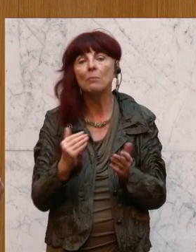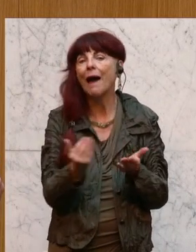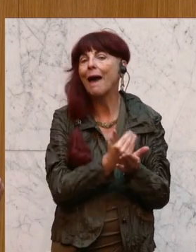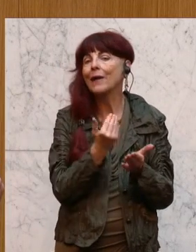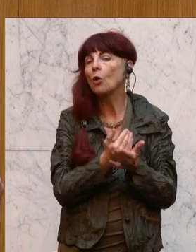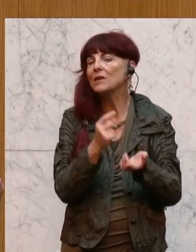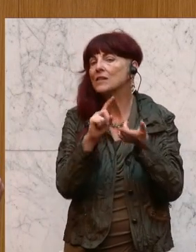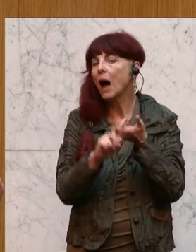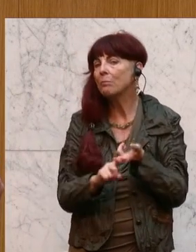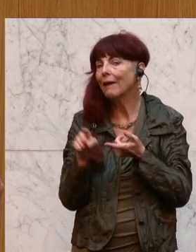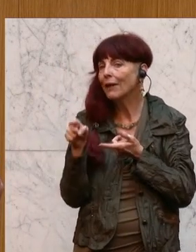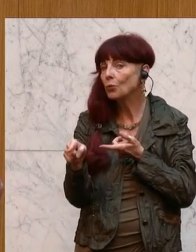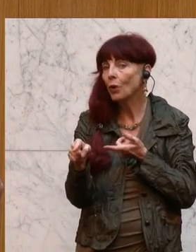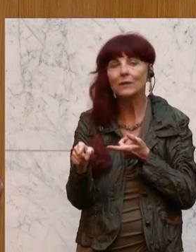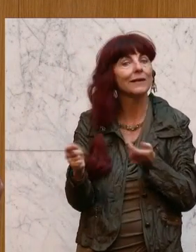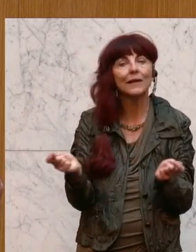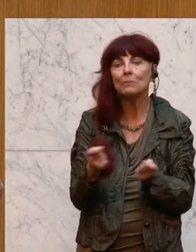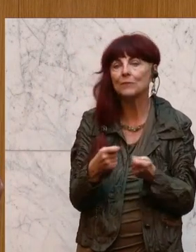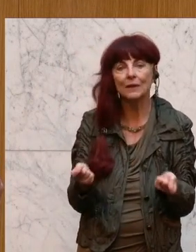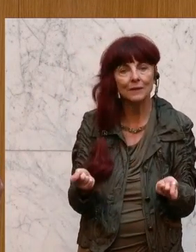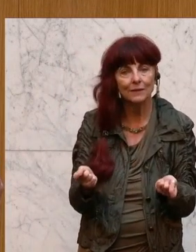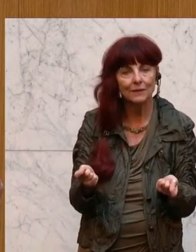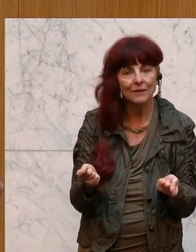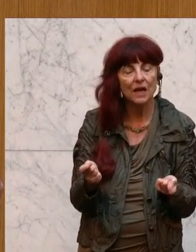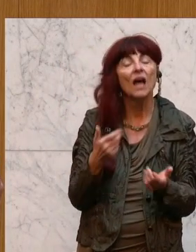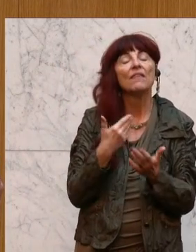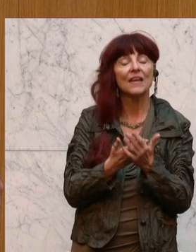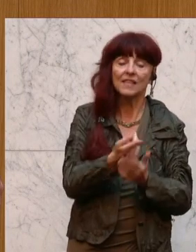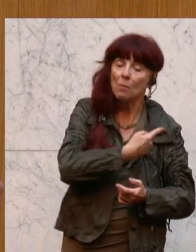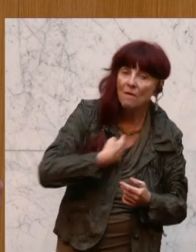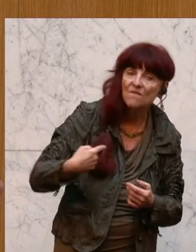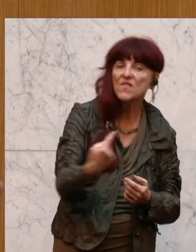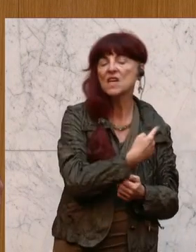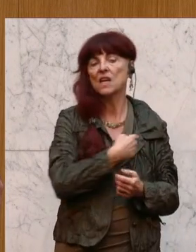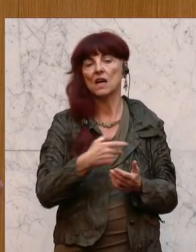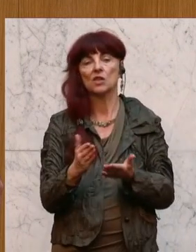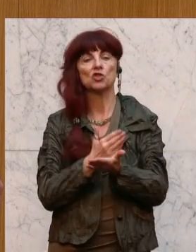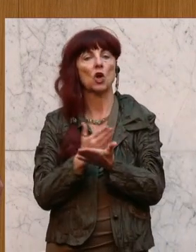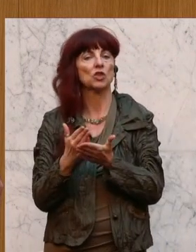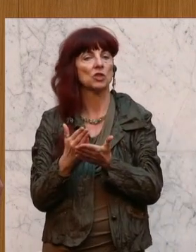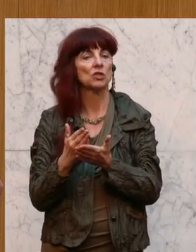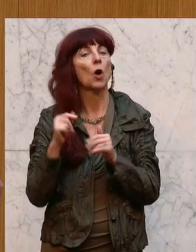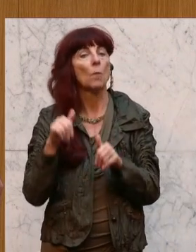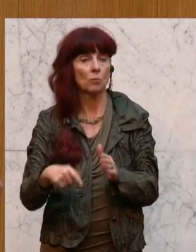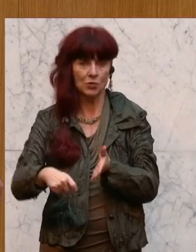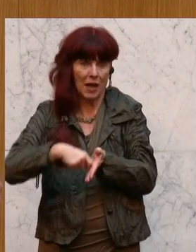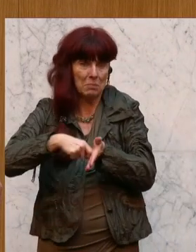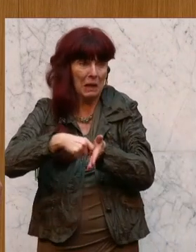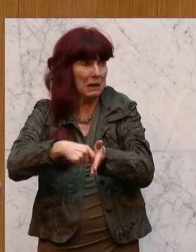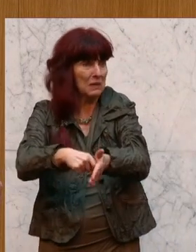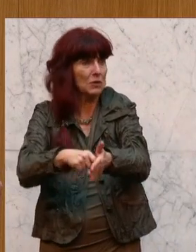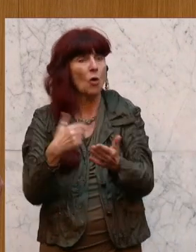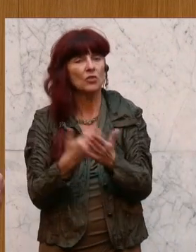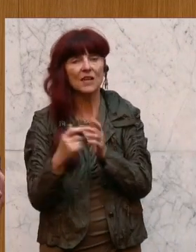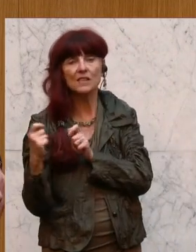Einkommensabhängigen nicht. Daher haben wir uns entschlossen, dass das repariert werden muss. Und wir haben einen